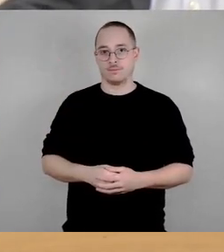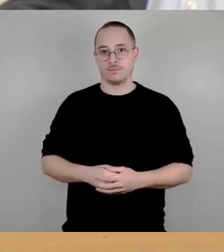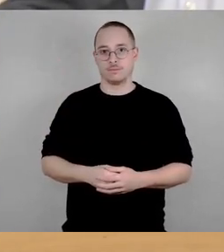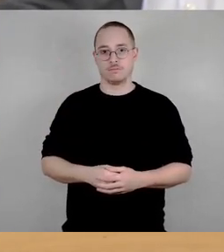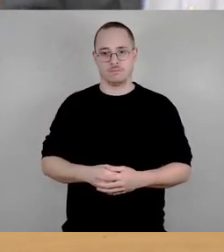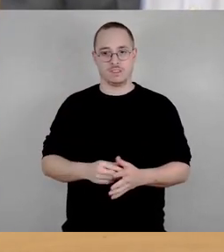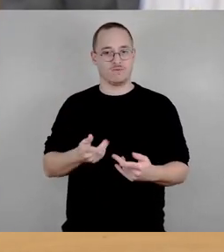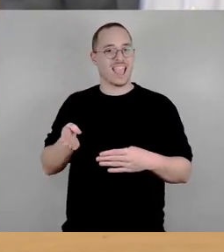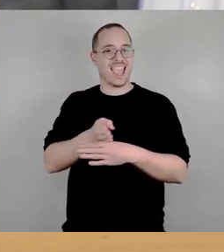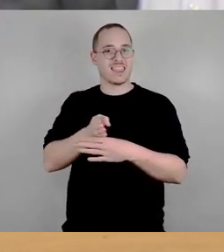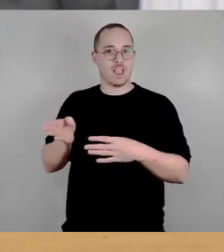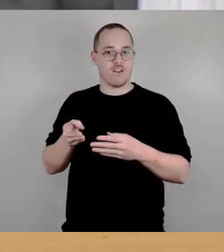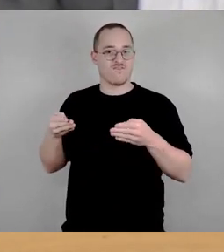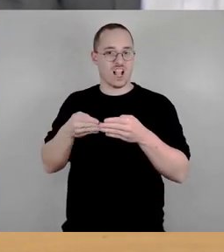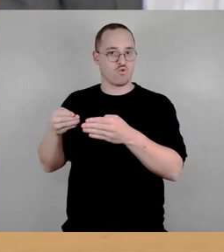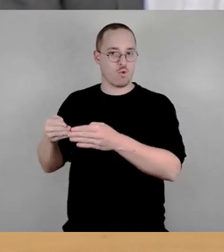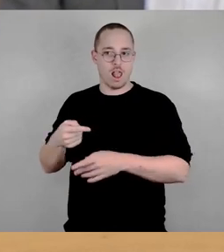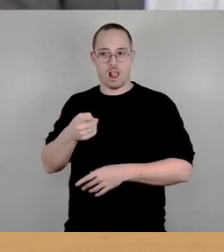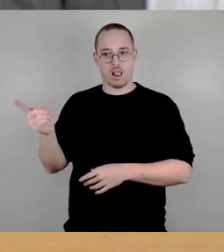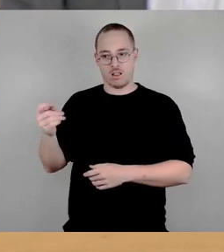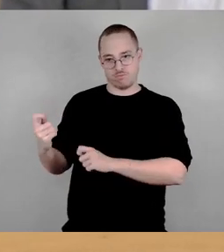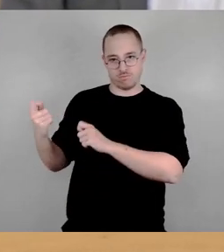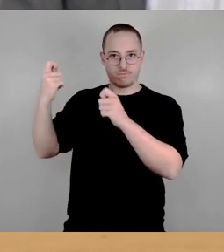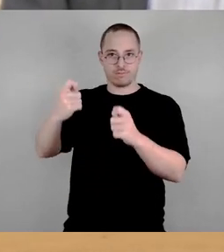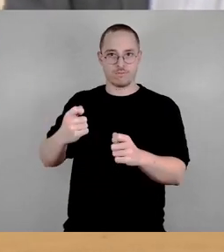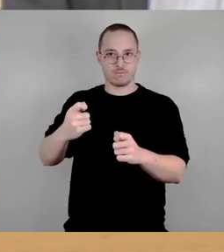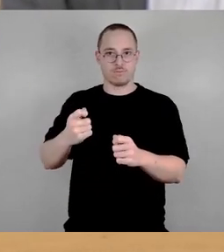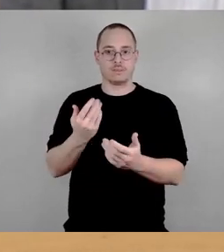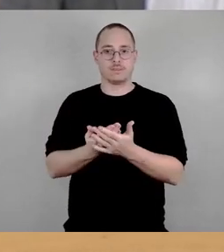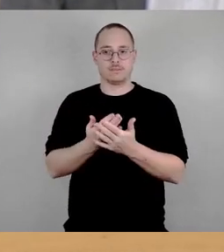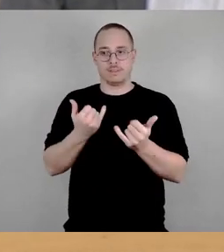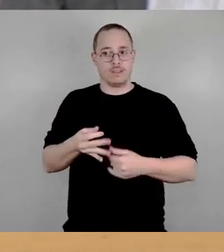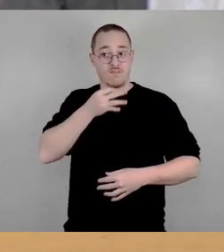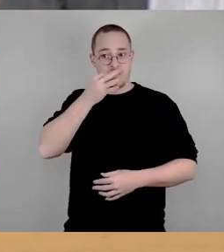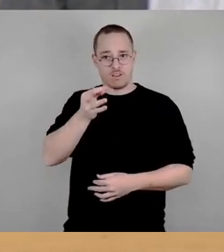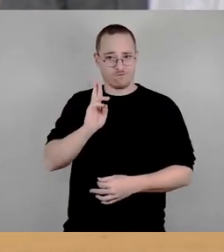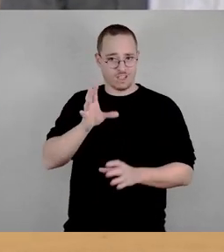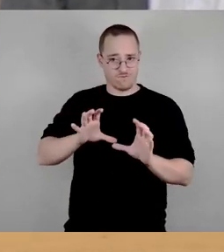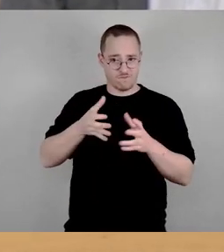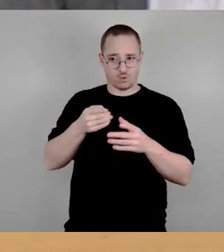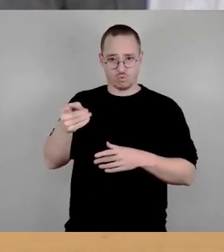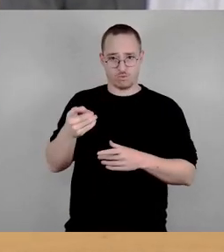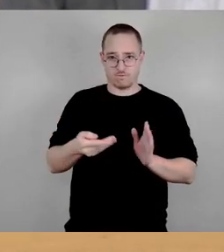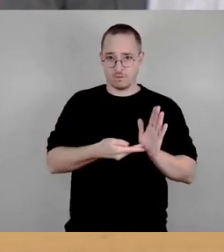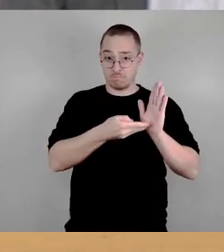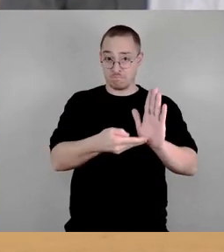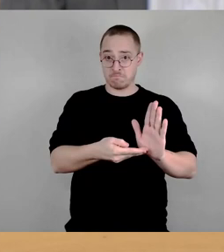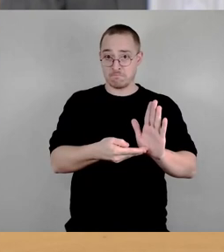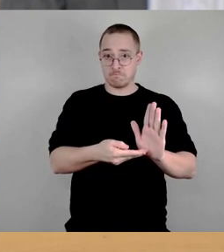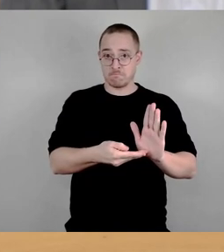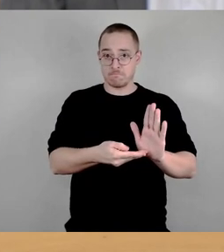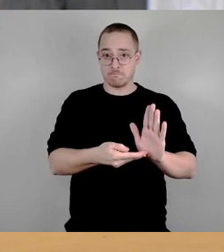wäre jetzt die Frage, wer uns dann die Vorlage einbringt. Dann habe ich